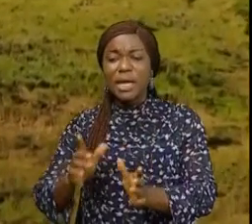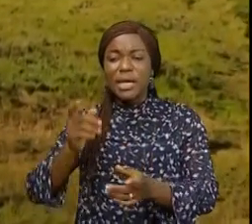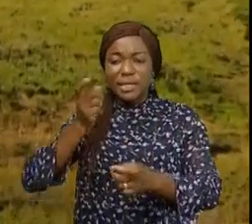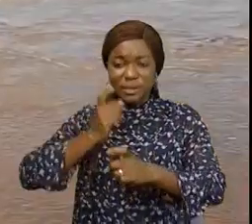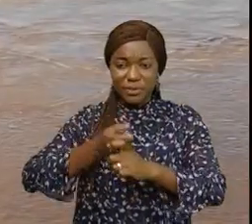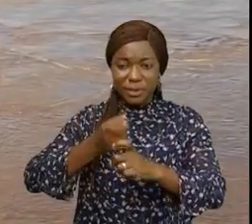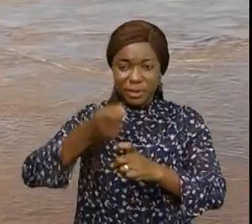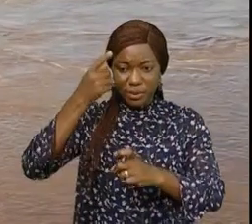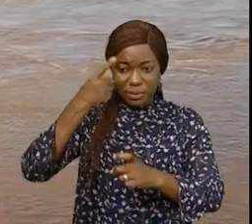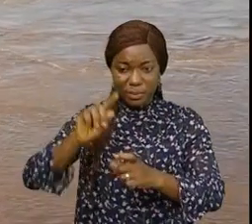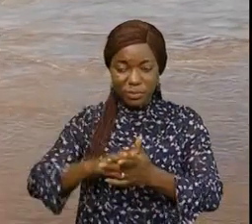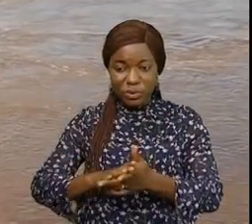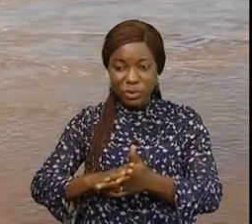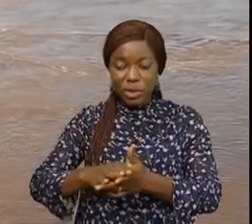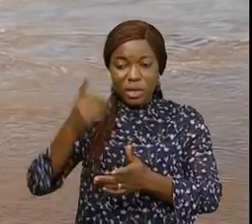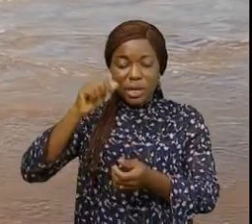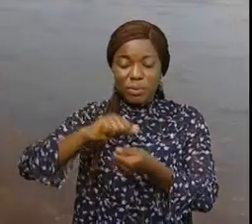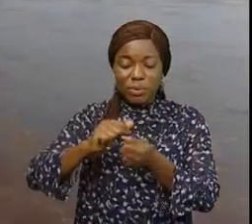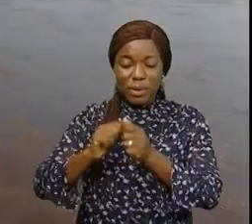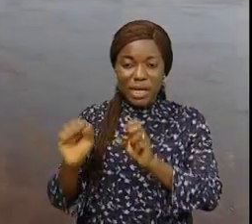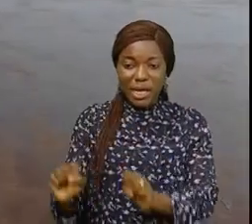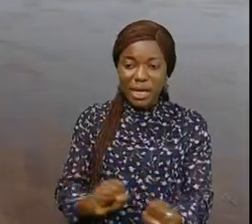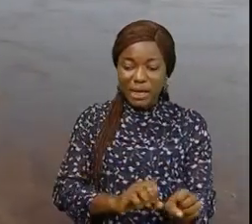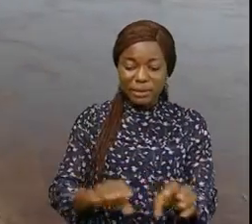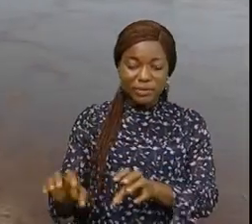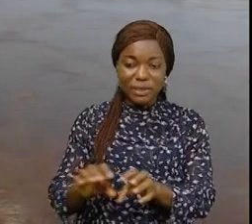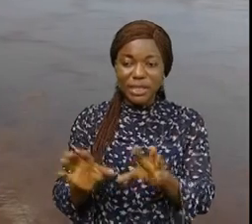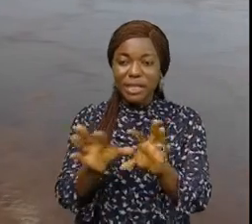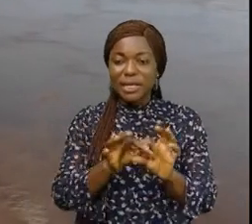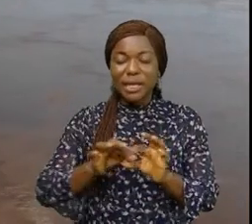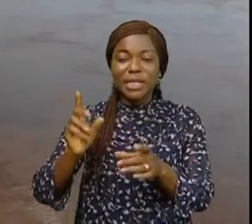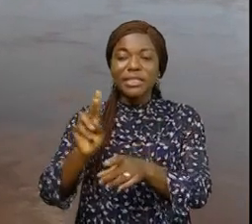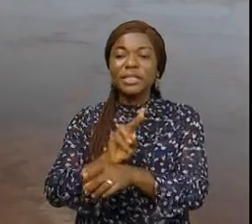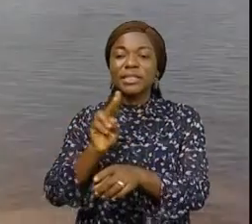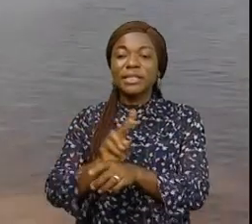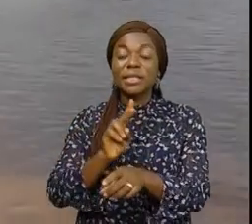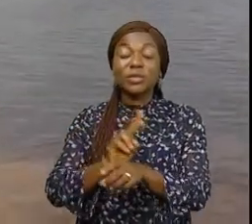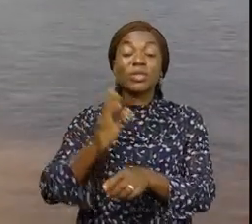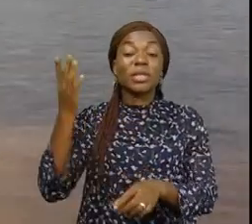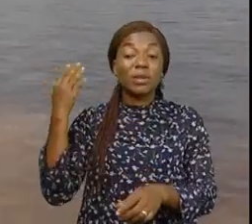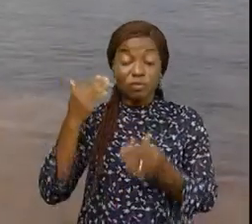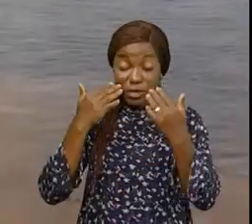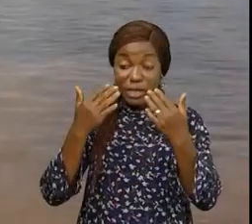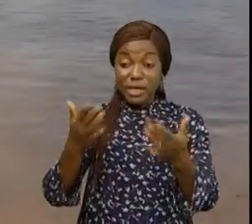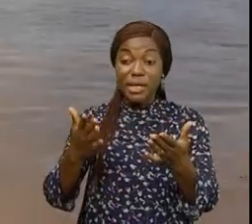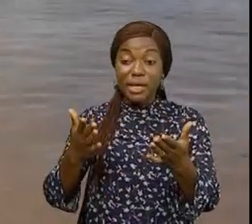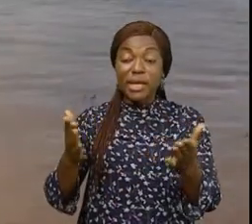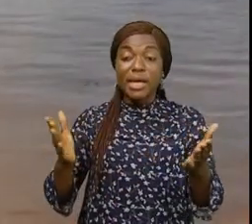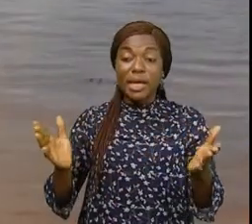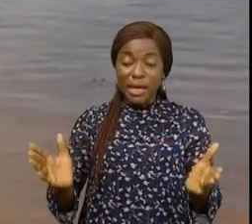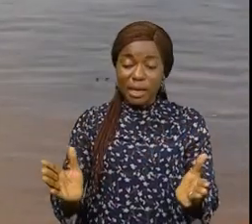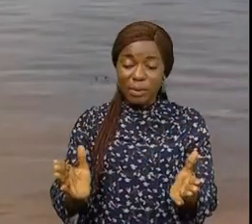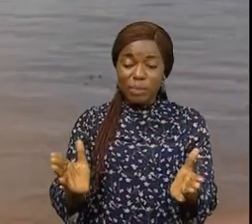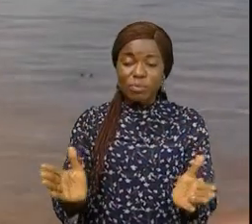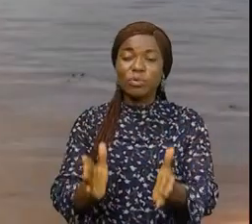fonctionnement des écosystèmes et les activités humaines liées à l'utilisation de ces eaux. Voilà qui a mobilisé la CAC